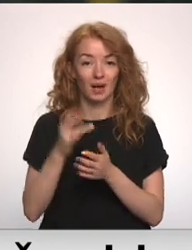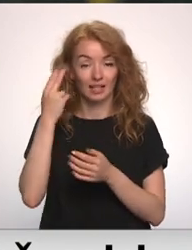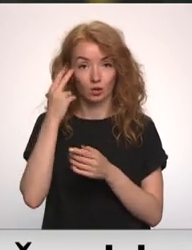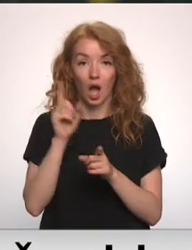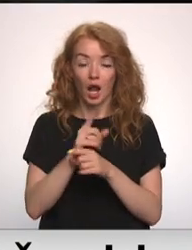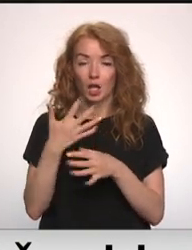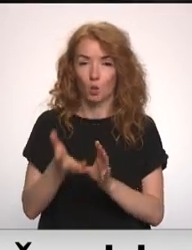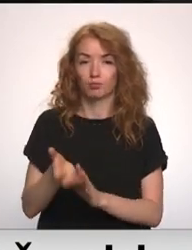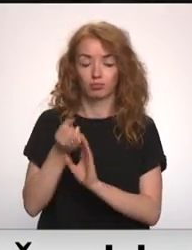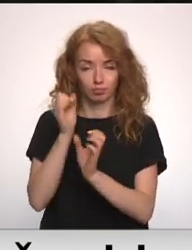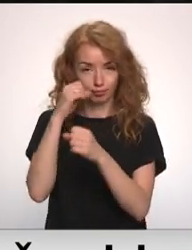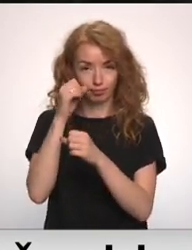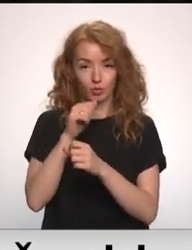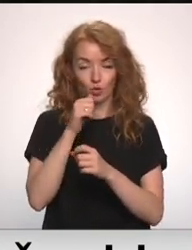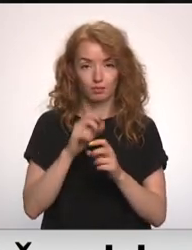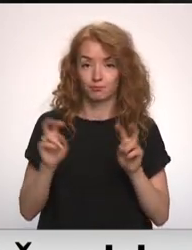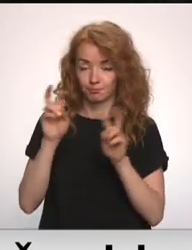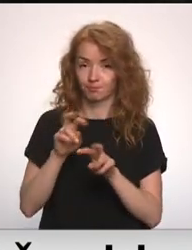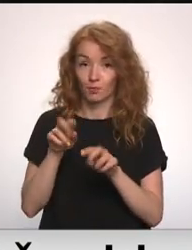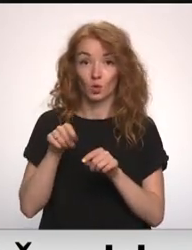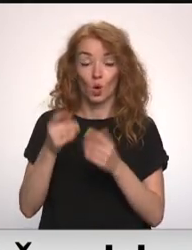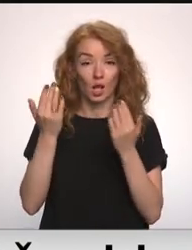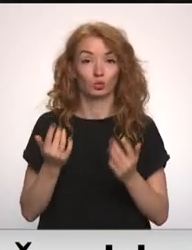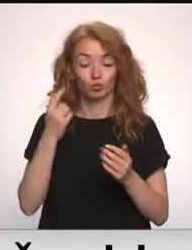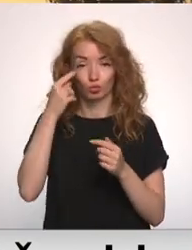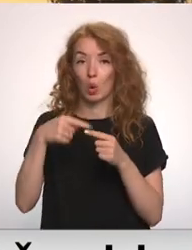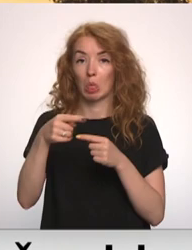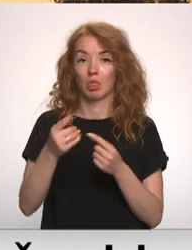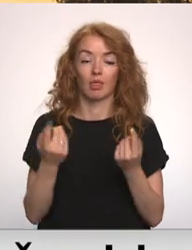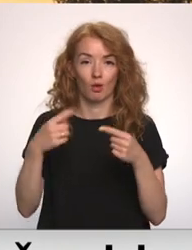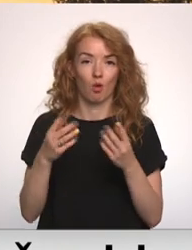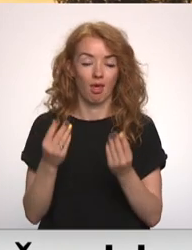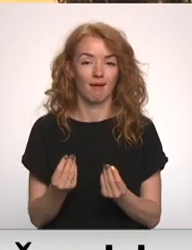paņemti ūdens paraugi, kuru analīžu rezultāti būs zināmi tuvāko dienu laikā.